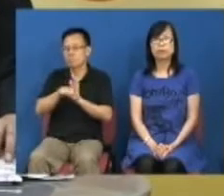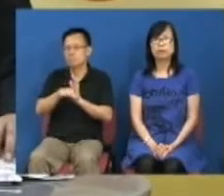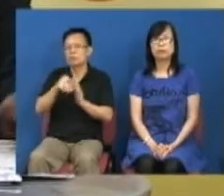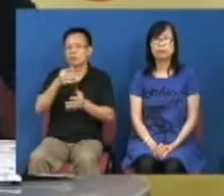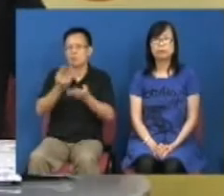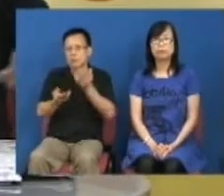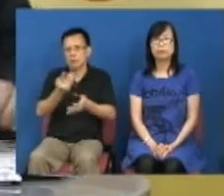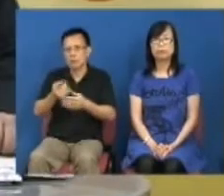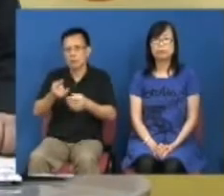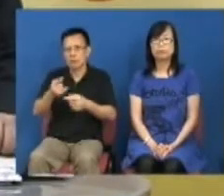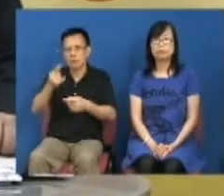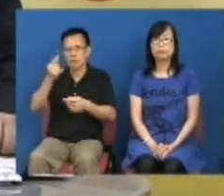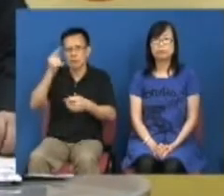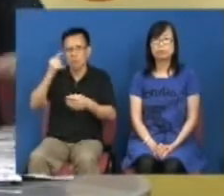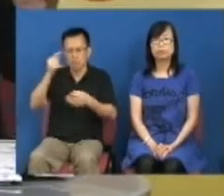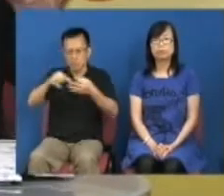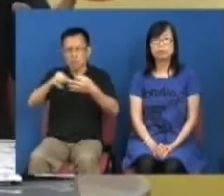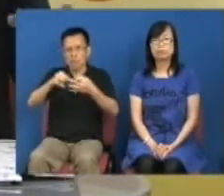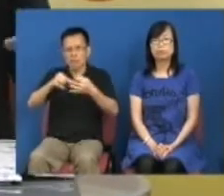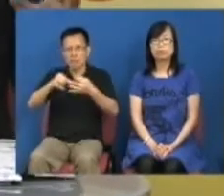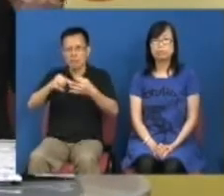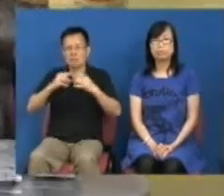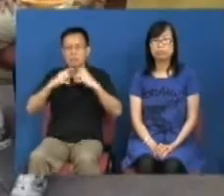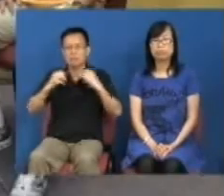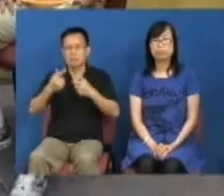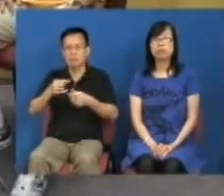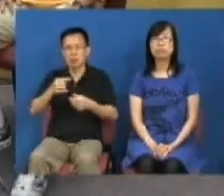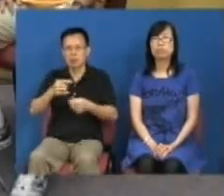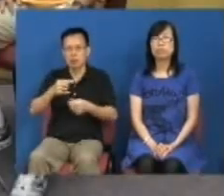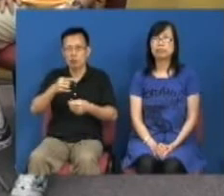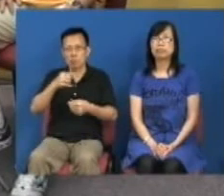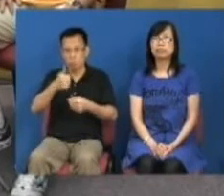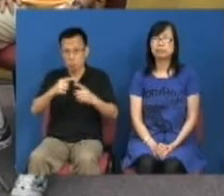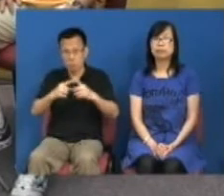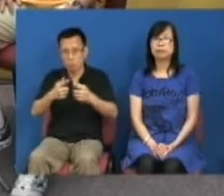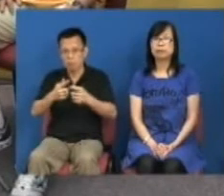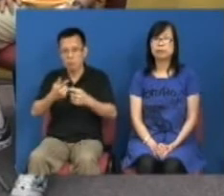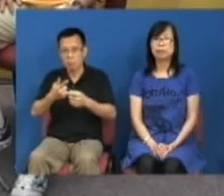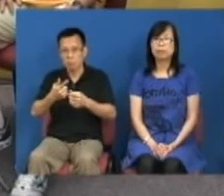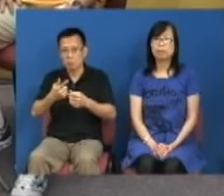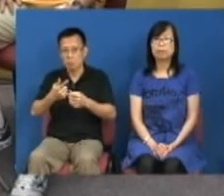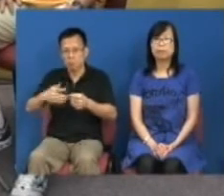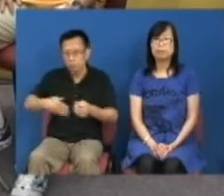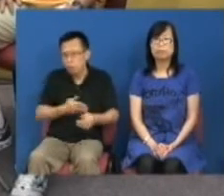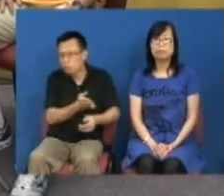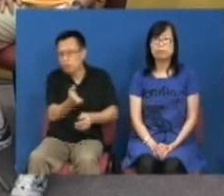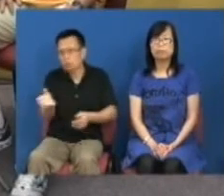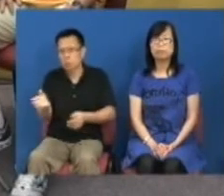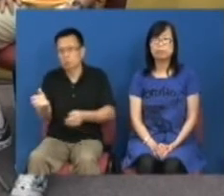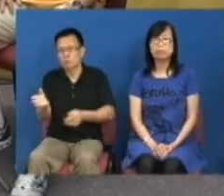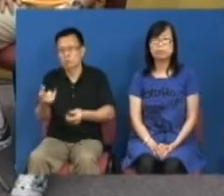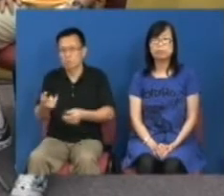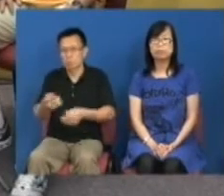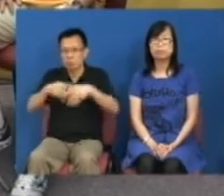姓曾是好人每一次在我们有这样大的公众集会之前他就曲线鼓人上街是